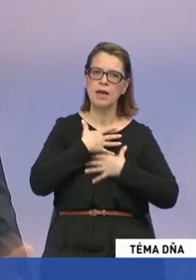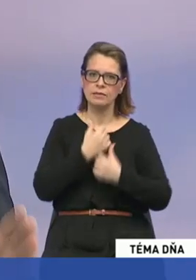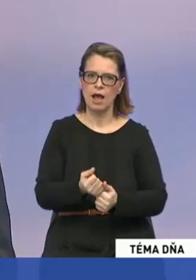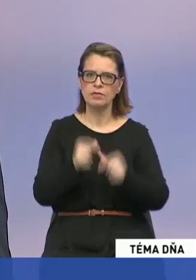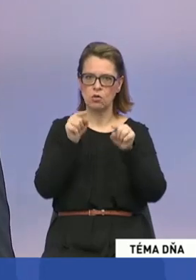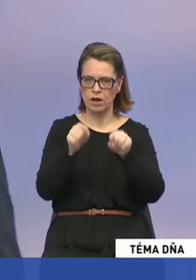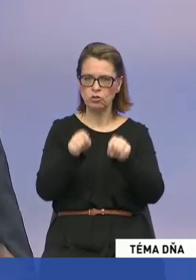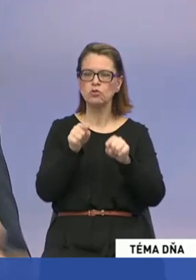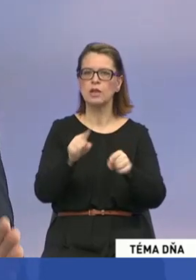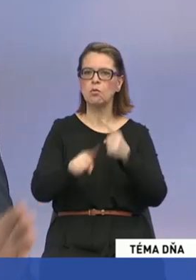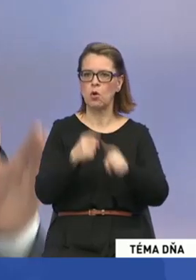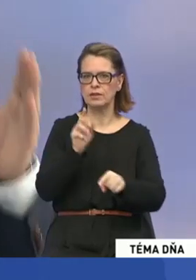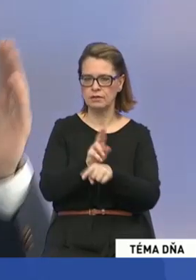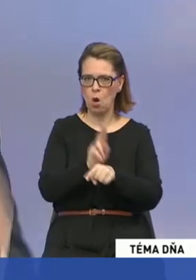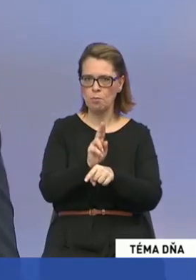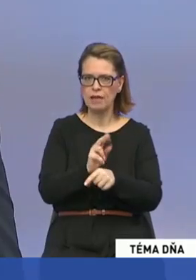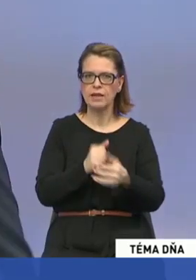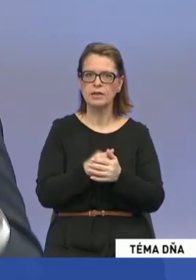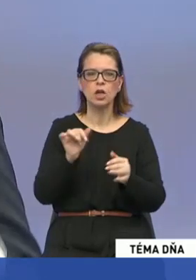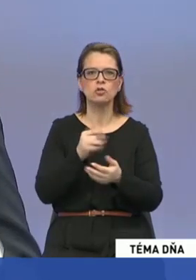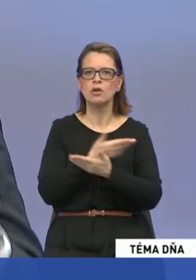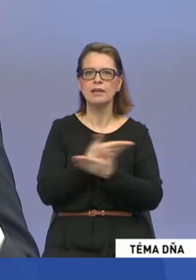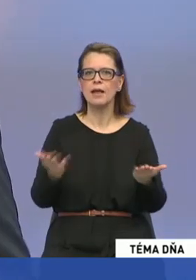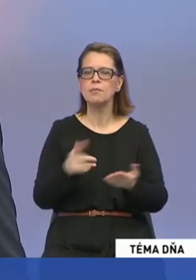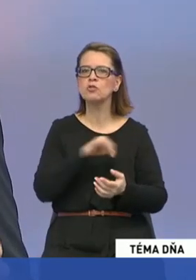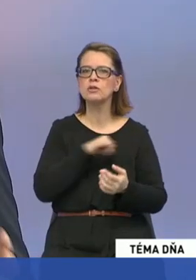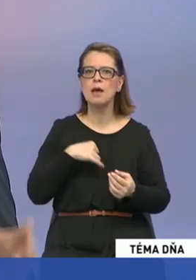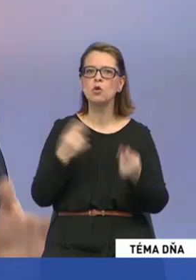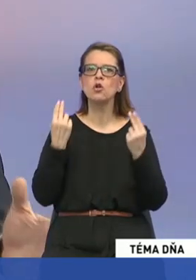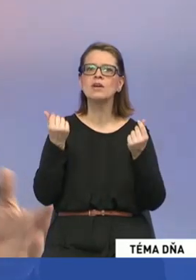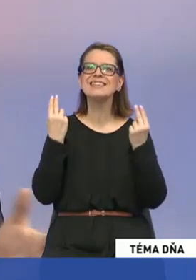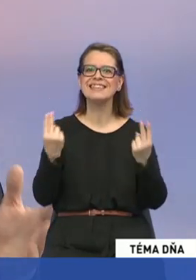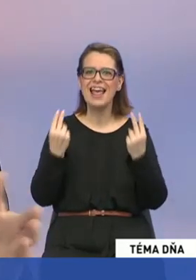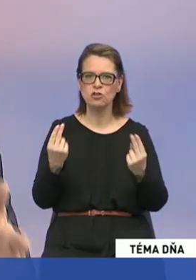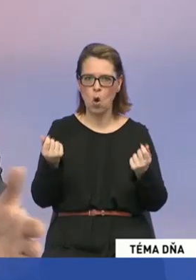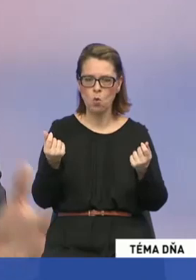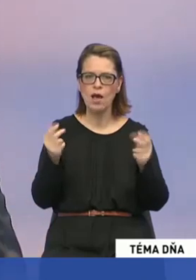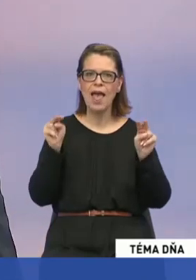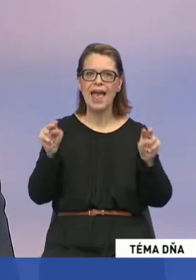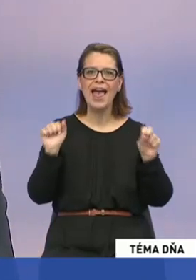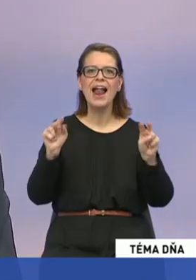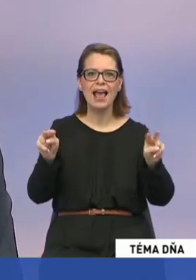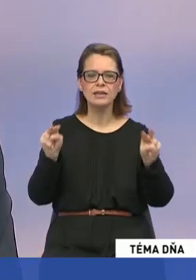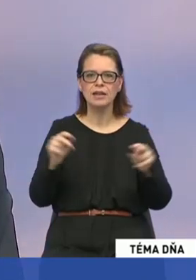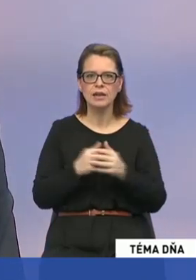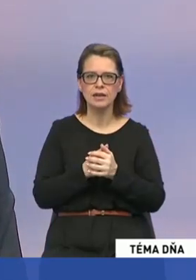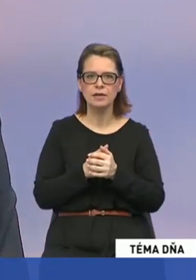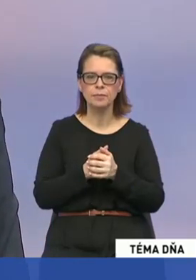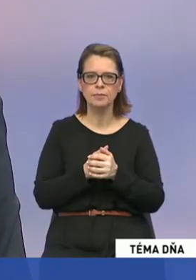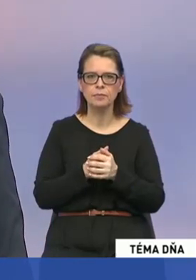navrhovali sme toto. Je to politické opatrenie. Je to politické opatrenie, ktoré nemá s samotnou cenou elektriny. A teda s tým, čo nás potrasie